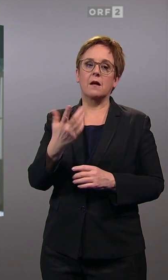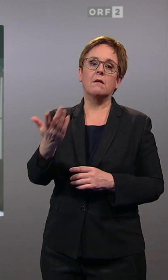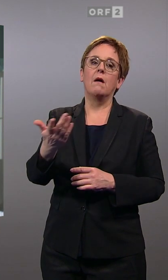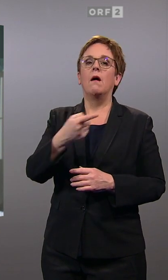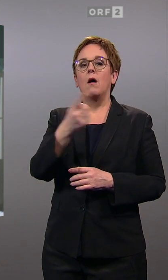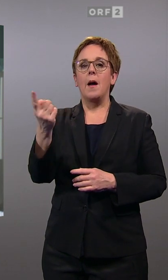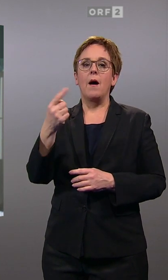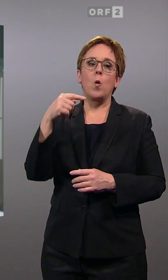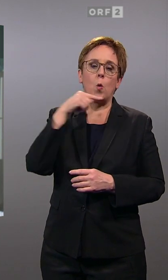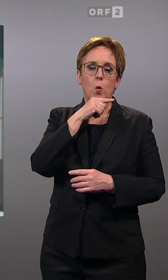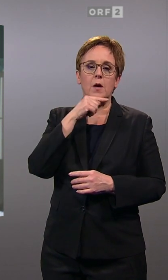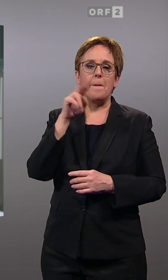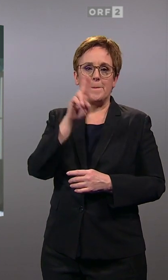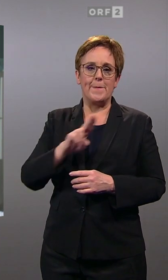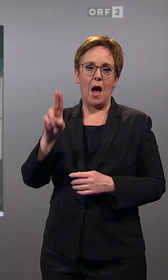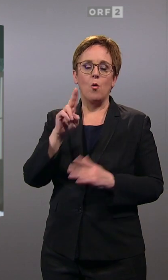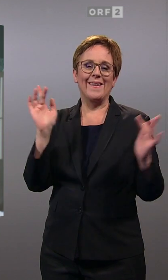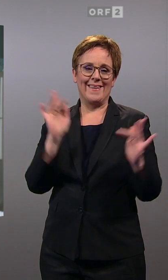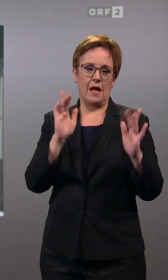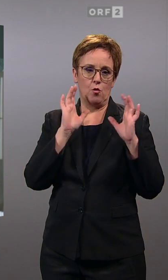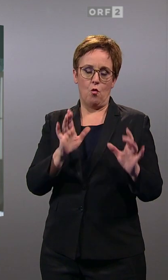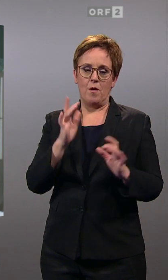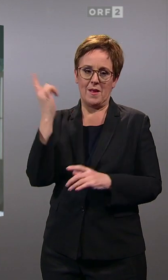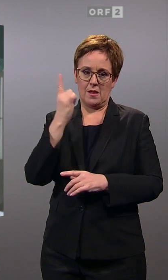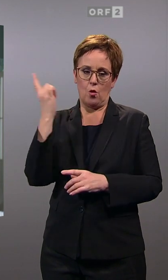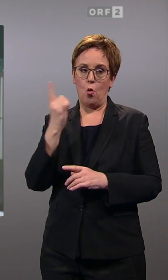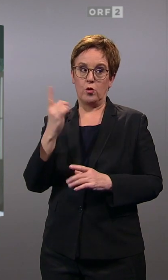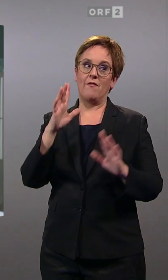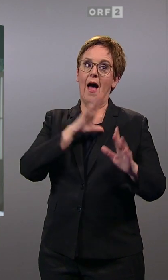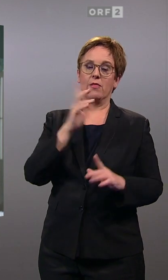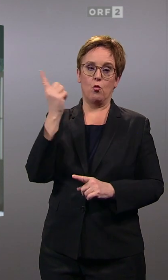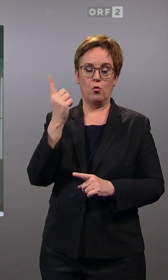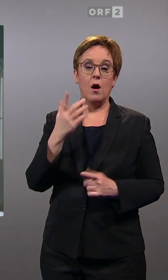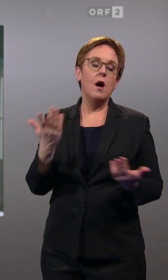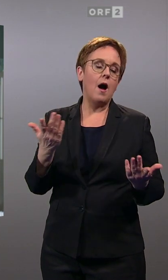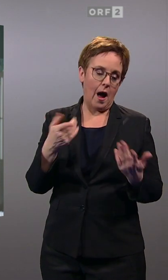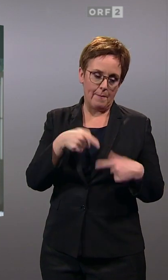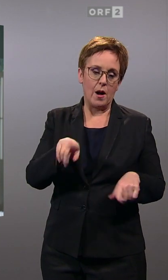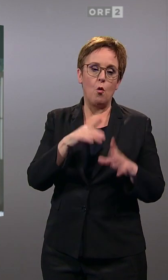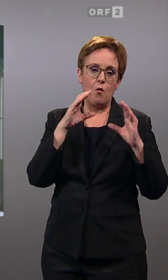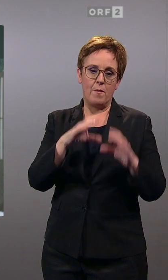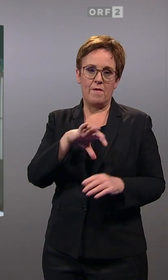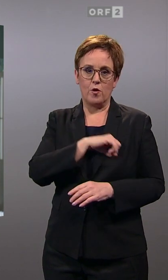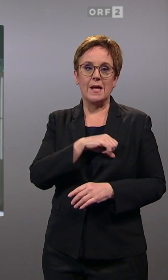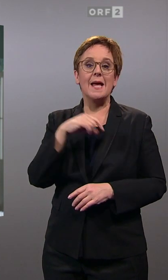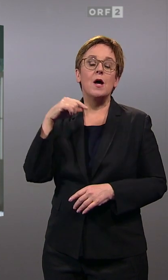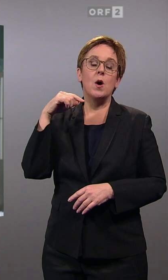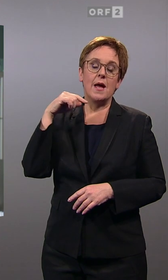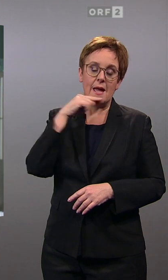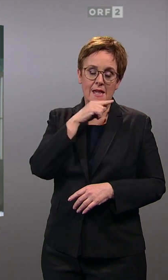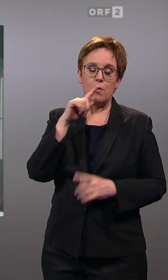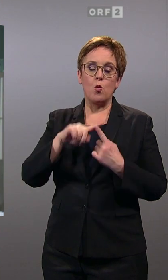Mehrheit von Rot und Blau gegen die ÖVP. Und da kommt der Partei natürlich entgegen, dass sowohl die SPÖ als auch die